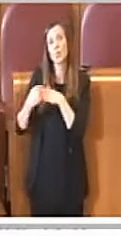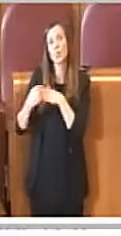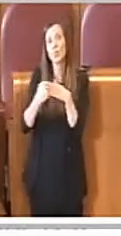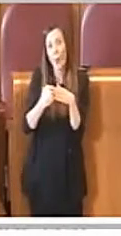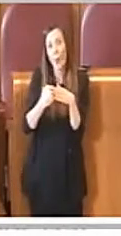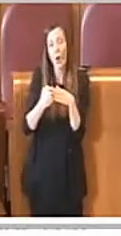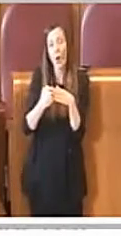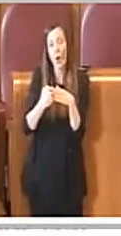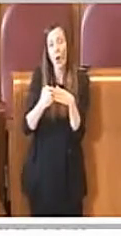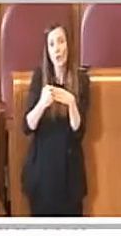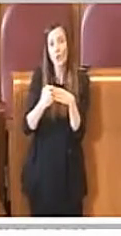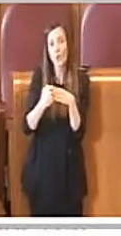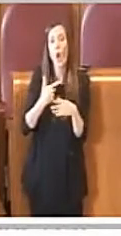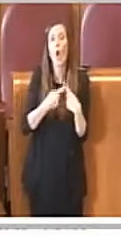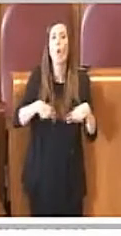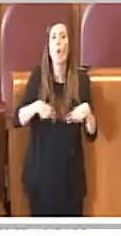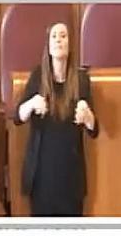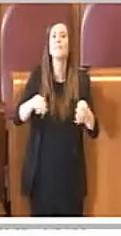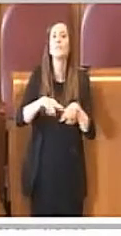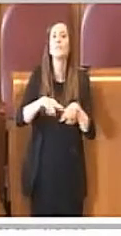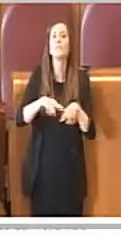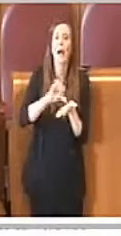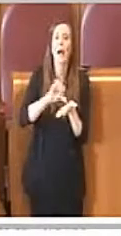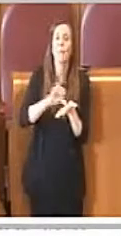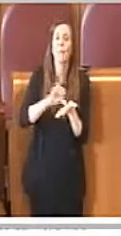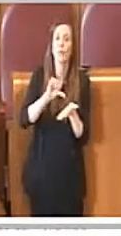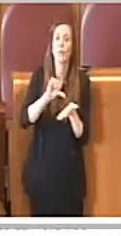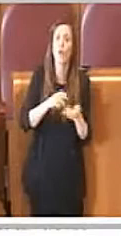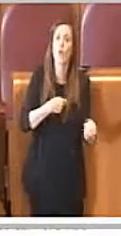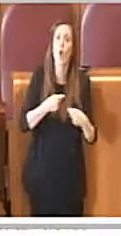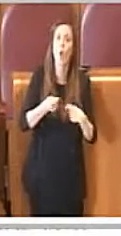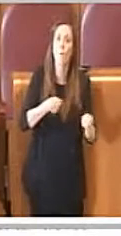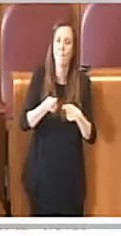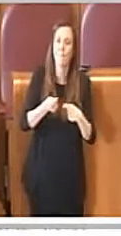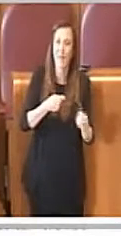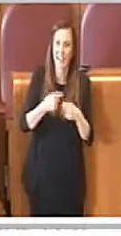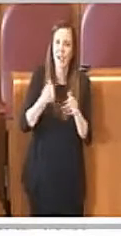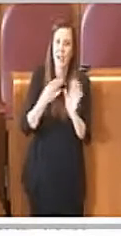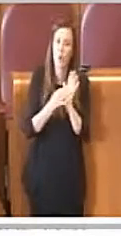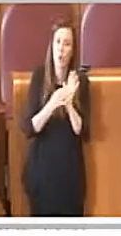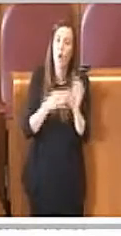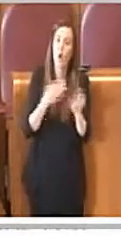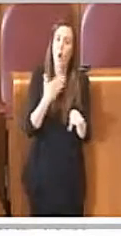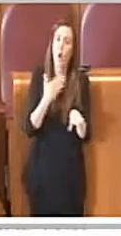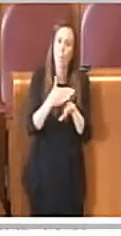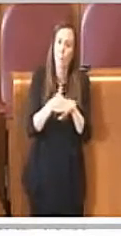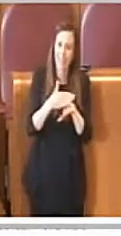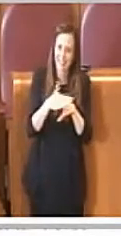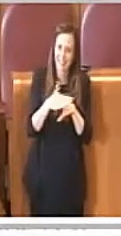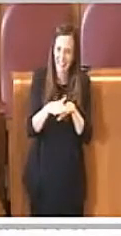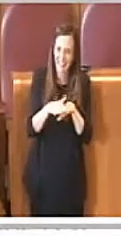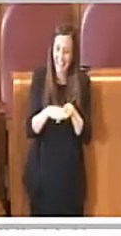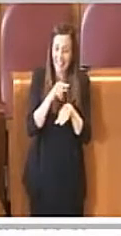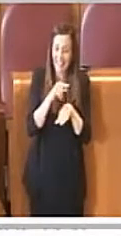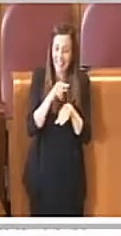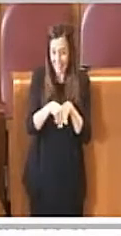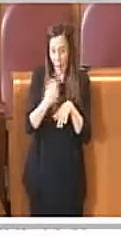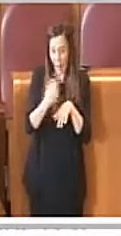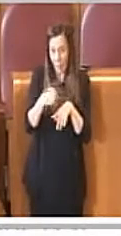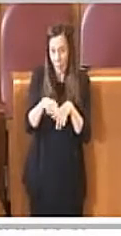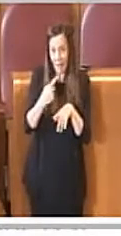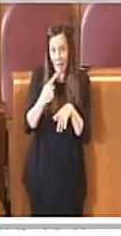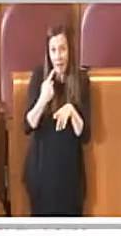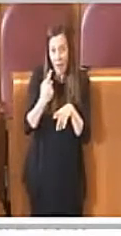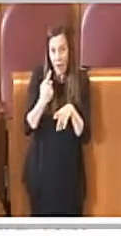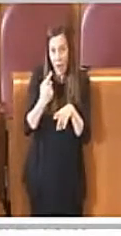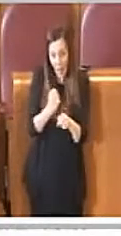supporto alla commissione capitolina commercio nella modifica dei regolamenti di competenza affinché si vada in questa direzione e